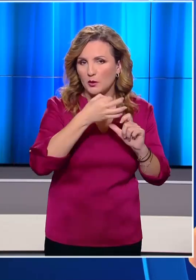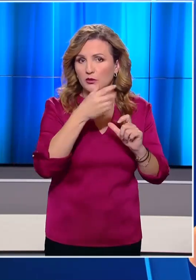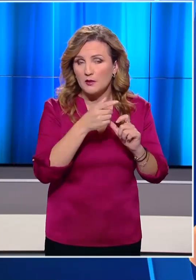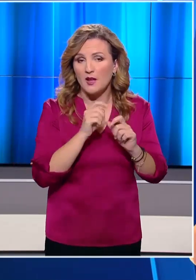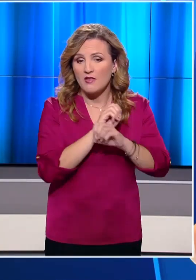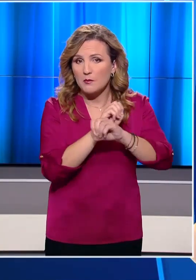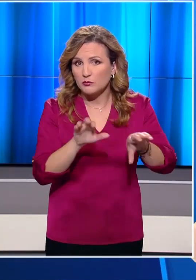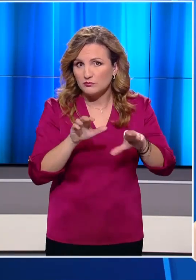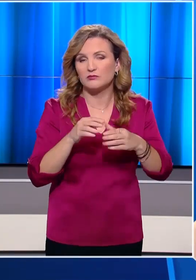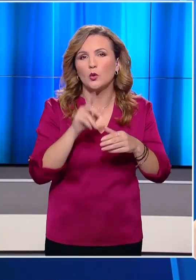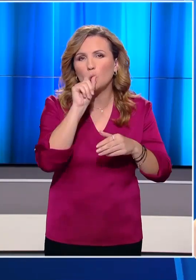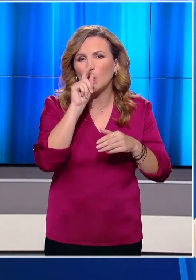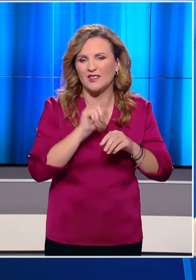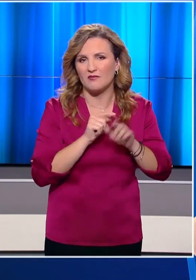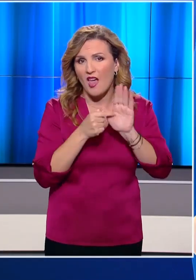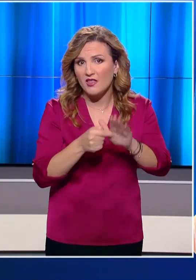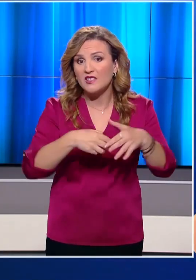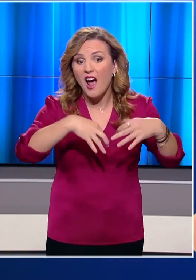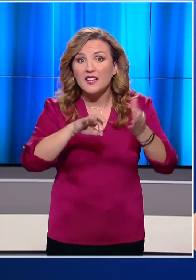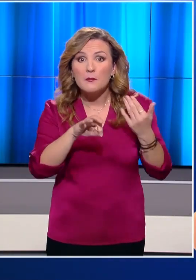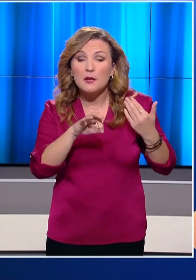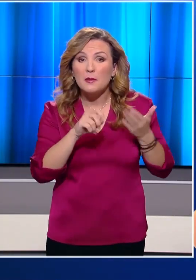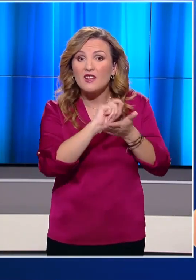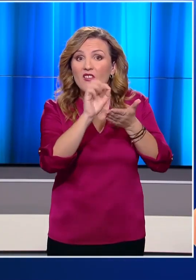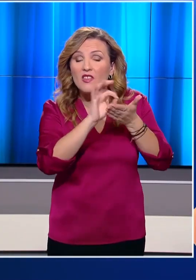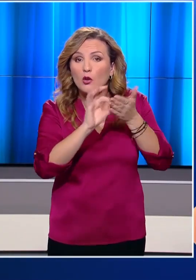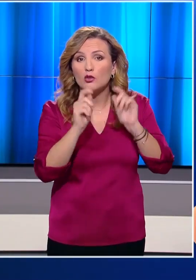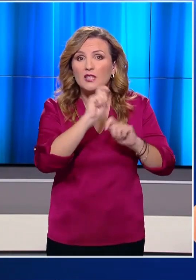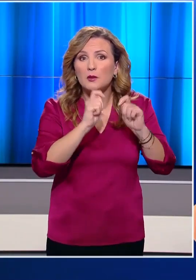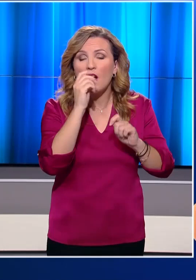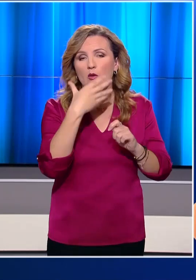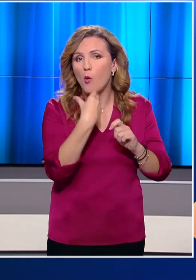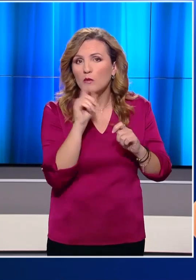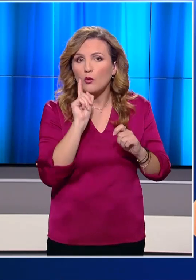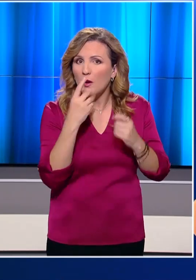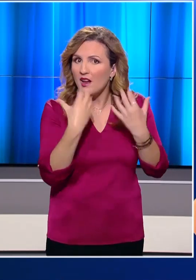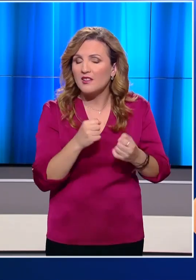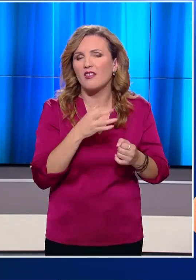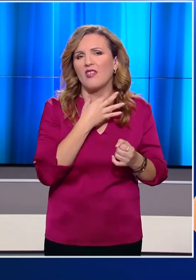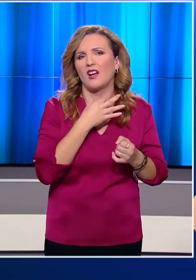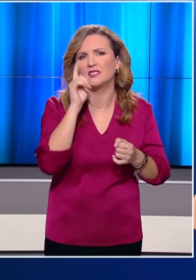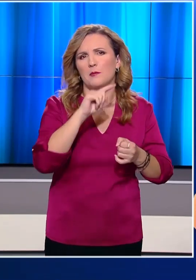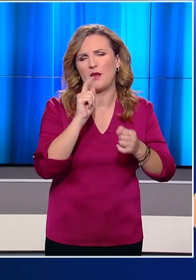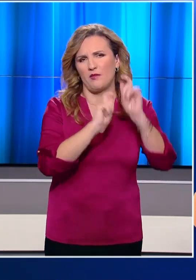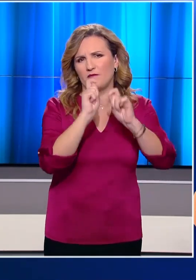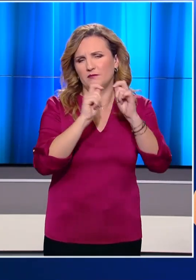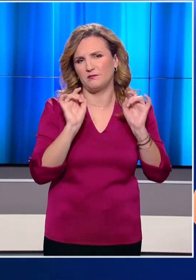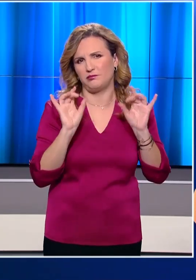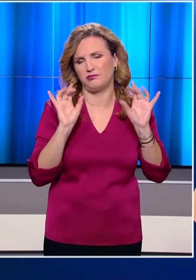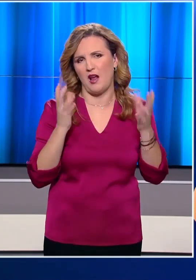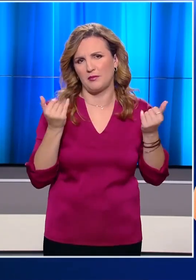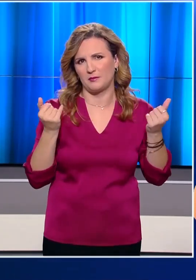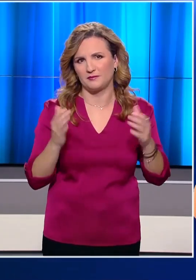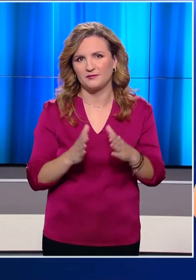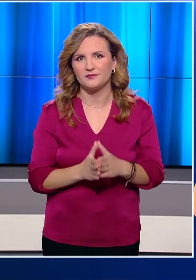δημοσίευσε στο λογαριασμό της στο Twitter την αρχική φωτογραφία πριν υποστήπε εξεργασία. Για να δείξει ότι δεν χρησιμοποιήθηκε Photoshop στο πρόσωπο της Δούκης